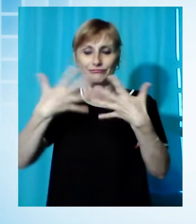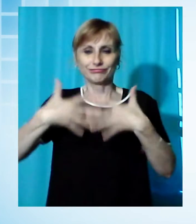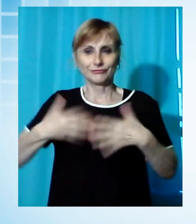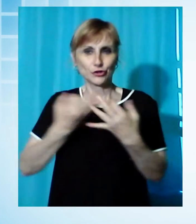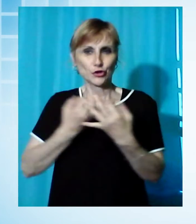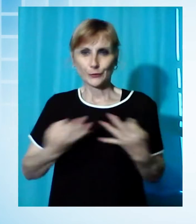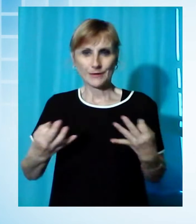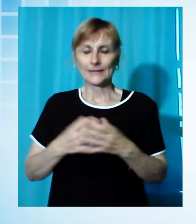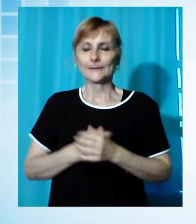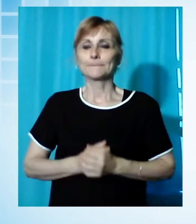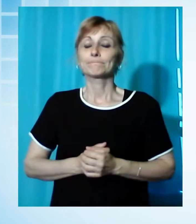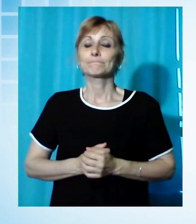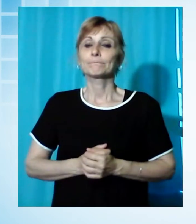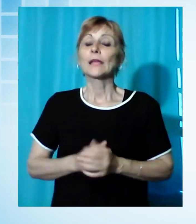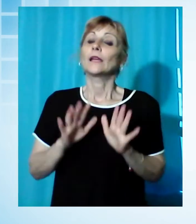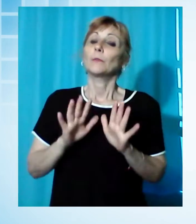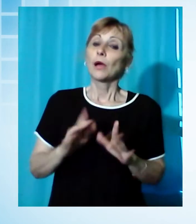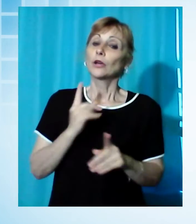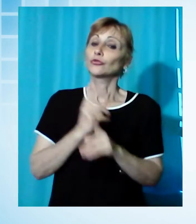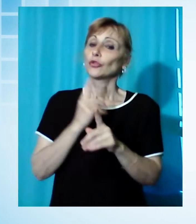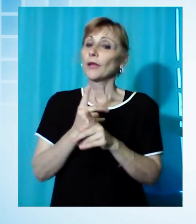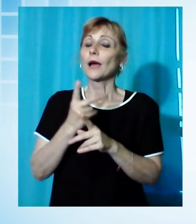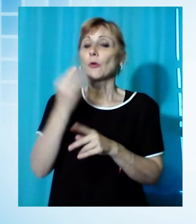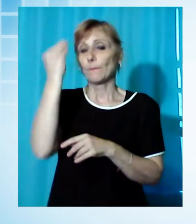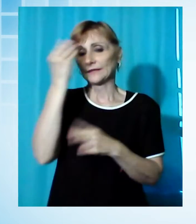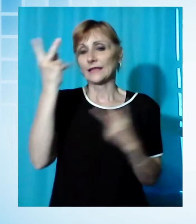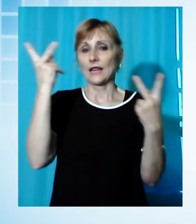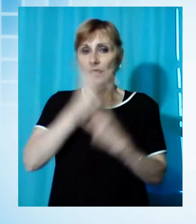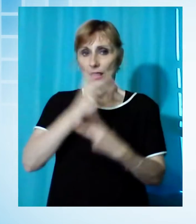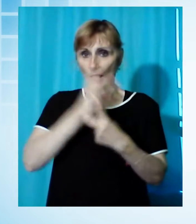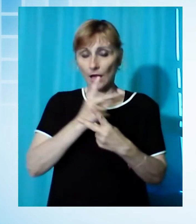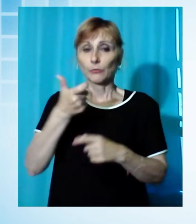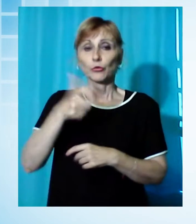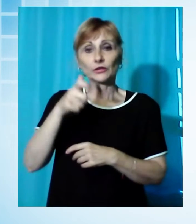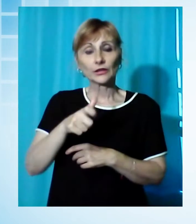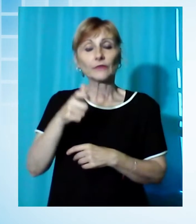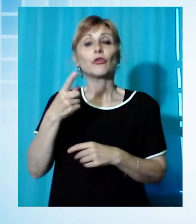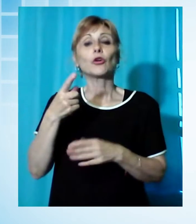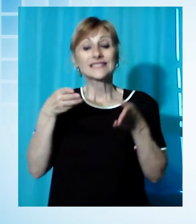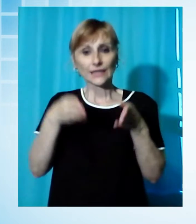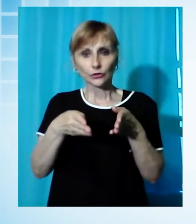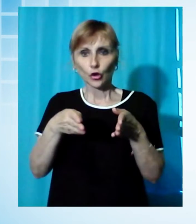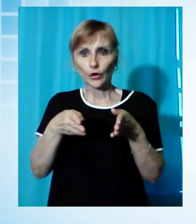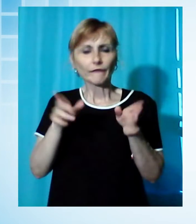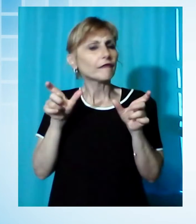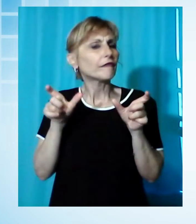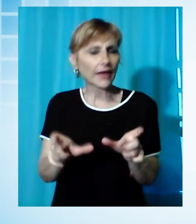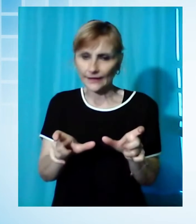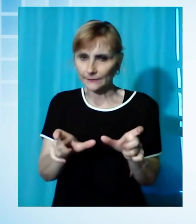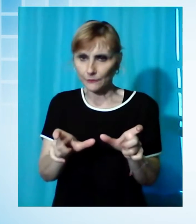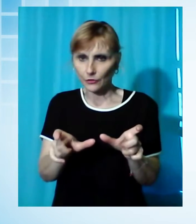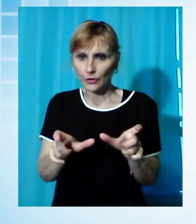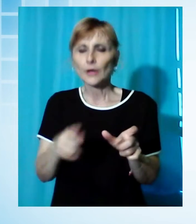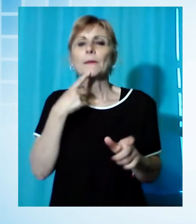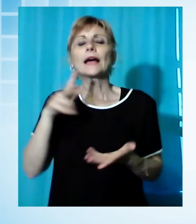però anche essere realisti e la verità ad oggi è che il settore è fermo, nonostante l'attività non sia bloccata dal decreto.